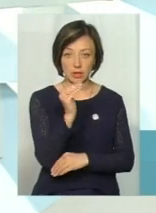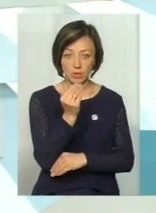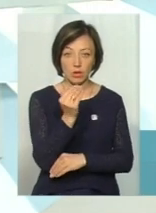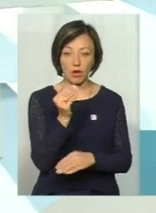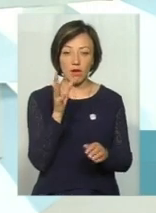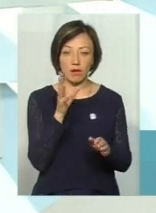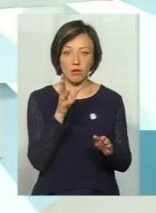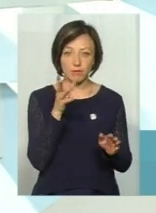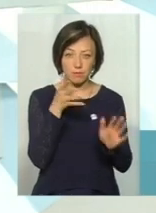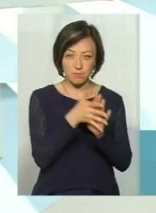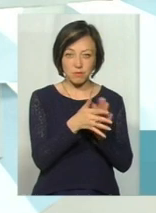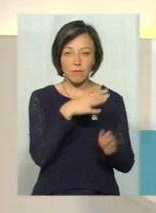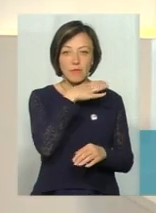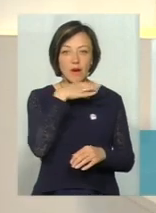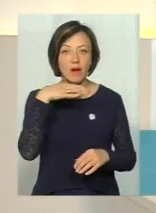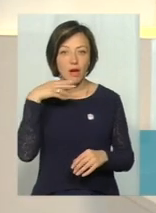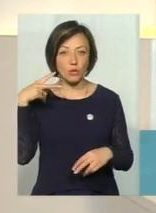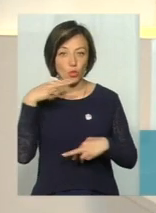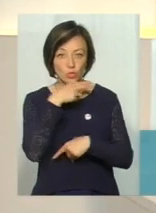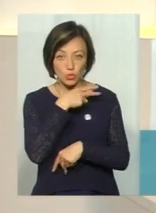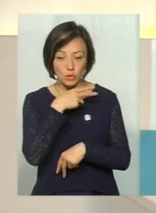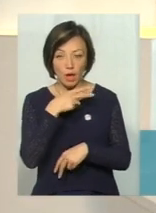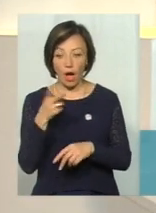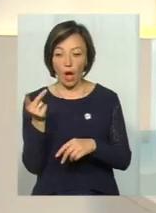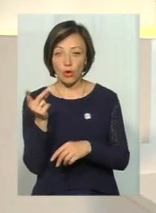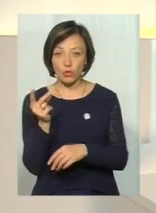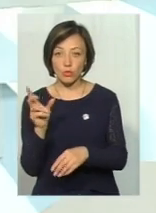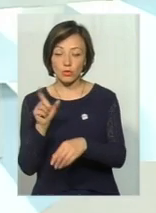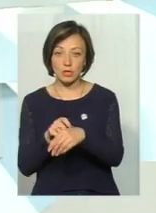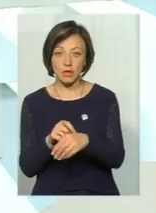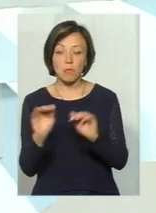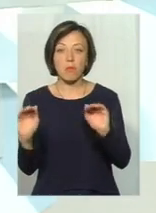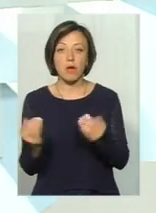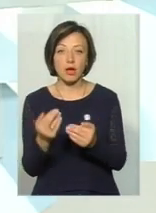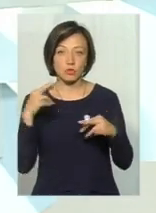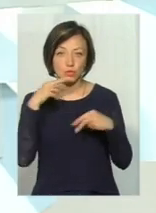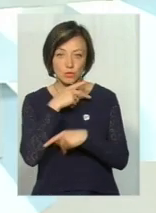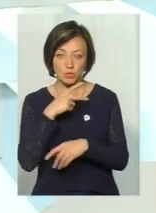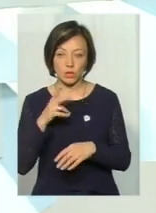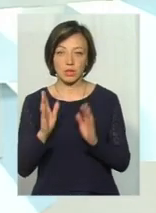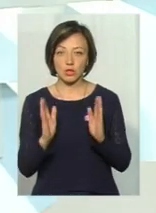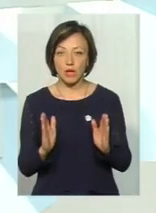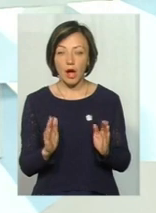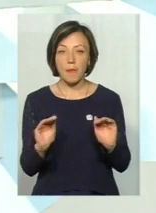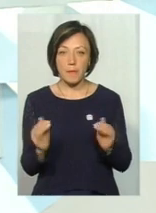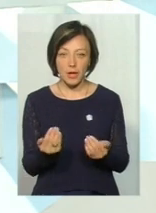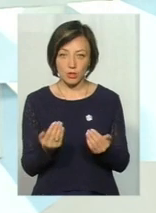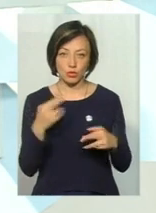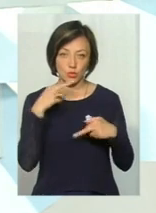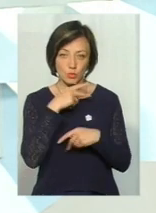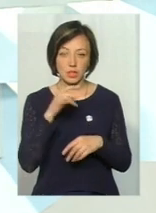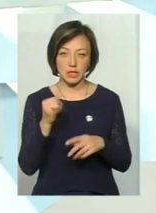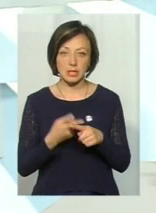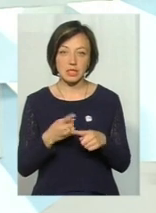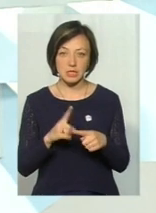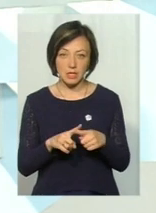ввела достатню кількість отрути, а інша отримала лише укус, а меншу концентрацію отрути. І